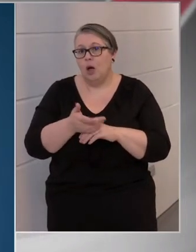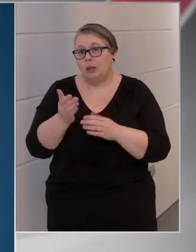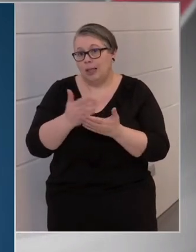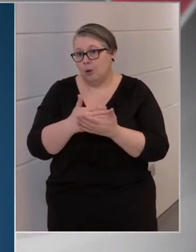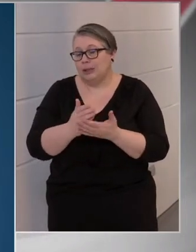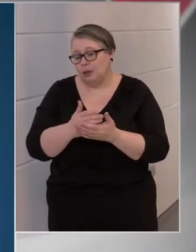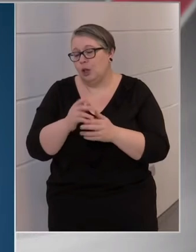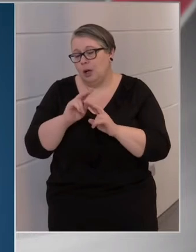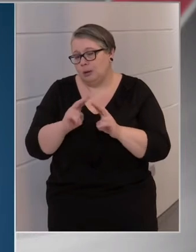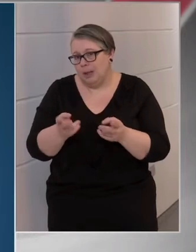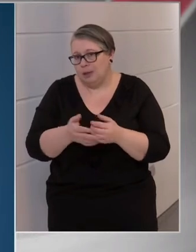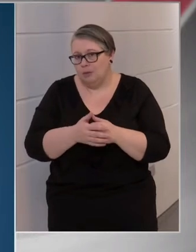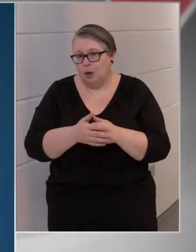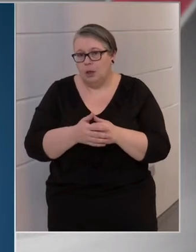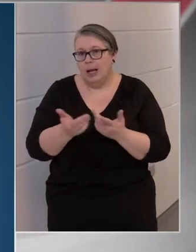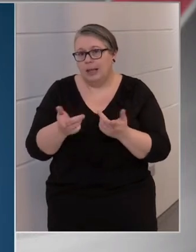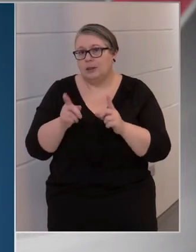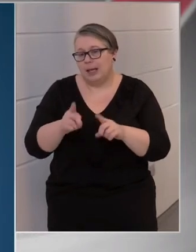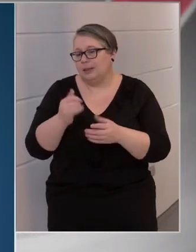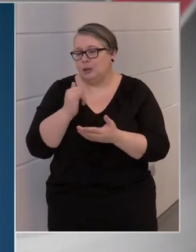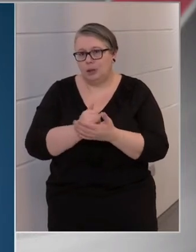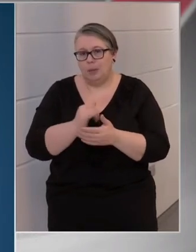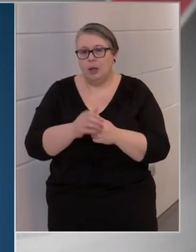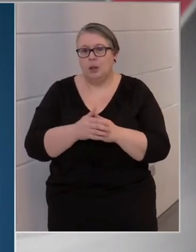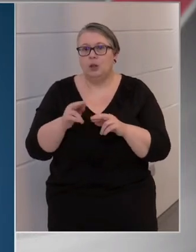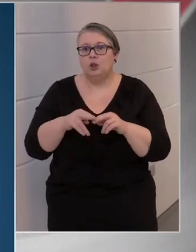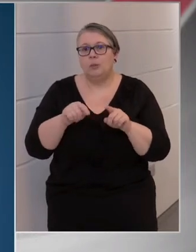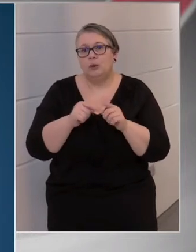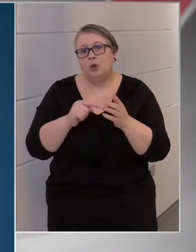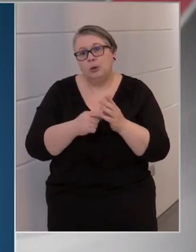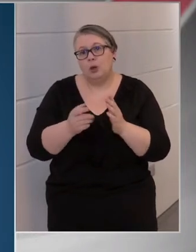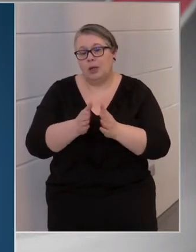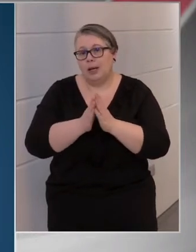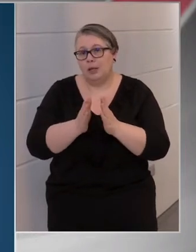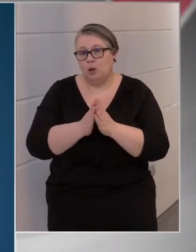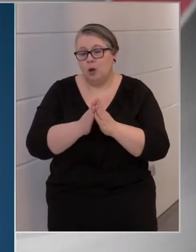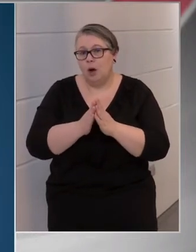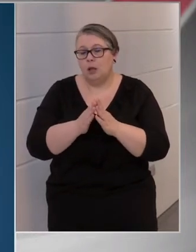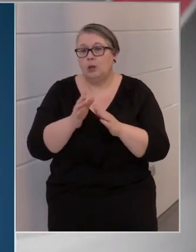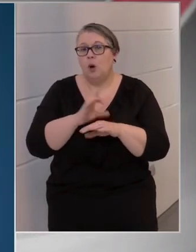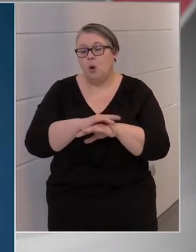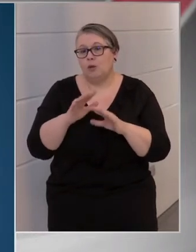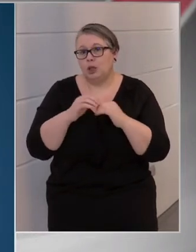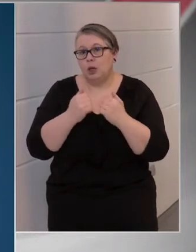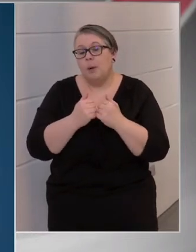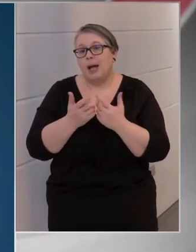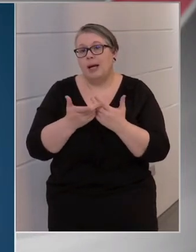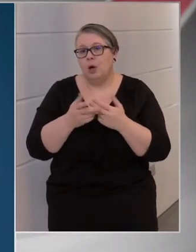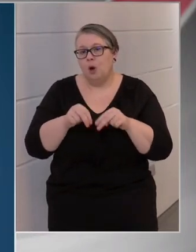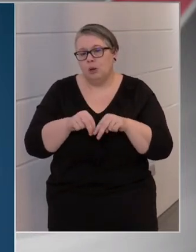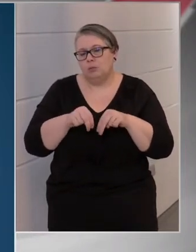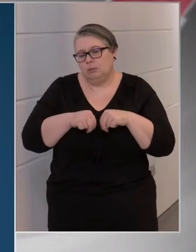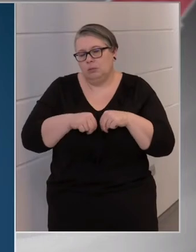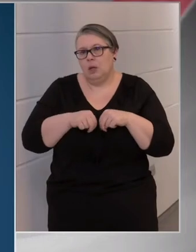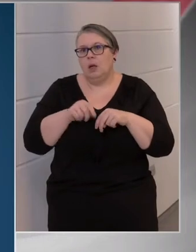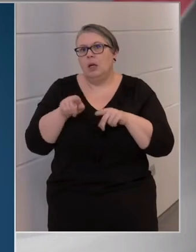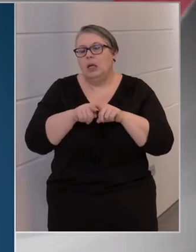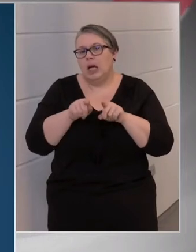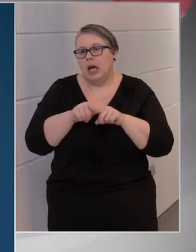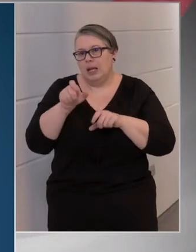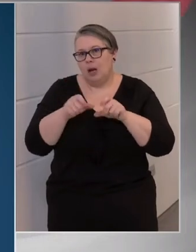rendelkezésre áll, úgyhogy az állítás nem igaz. Többször kértük az orvosi kamarát, hogy tartózkodjon ilyen jellegű